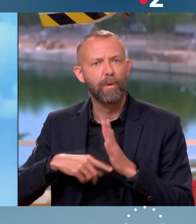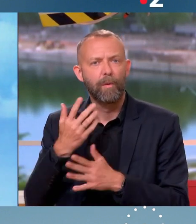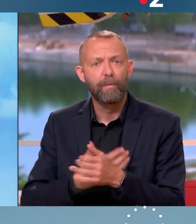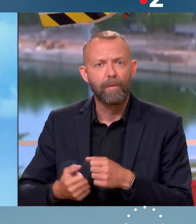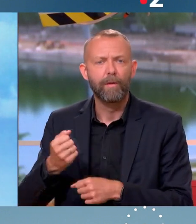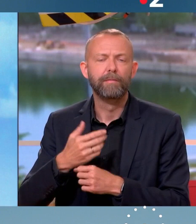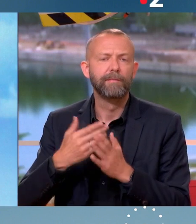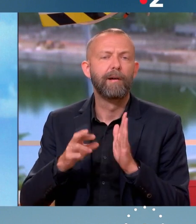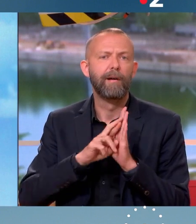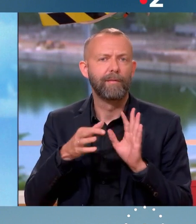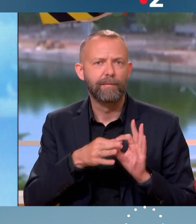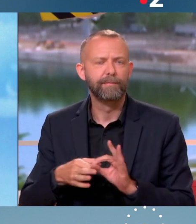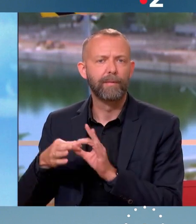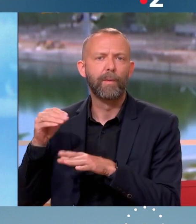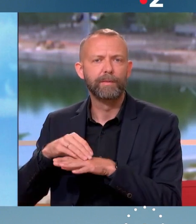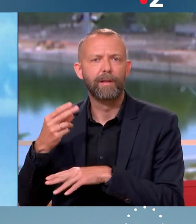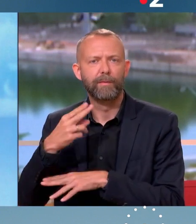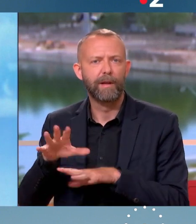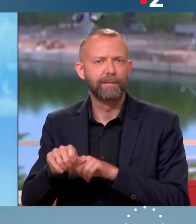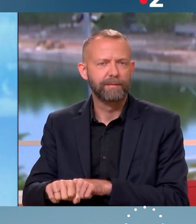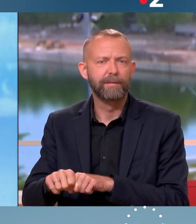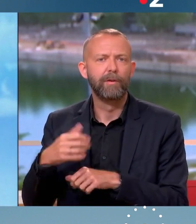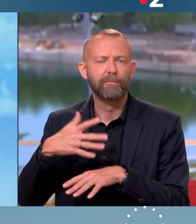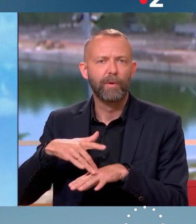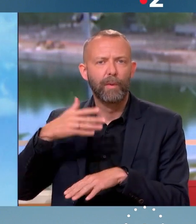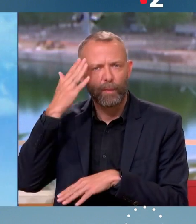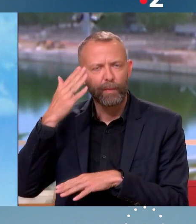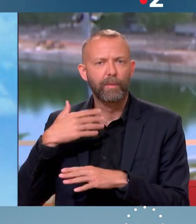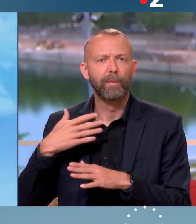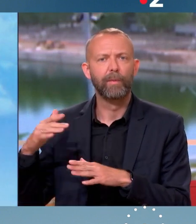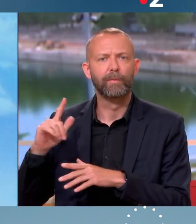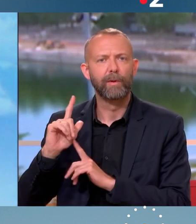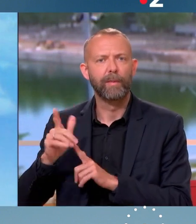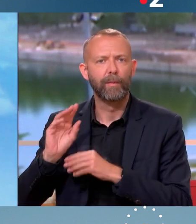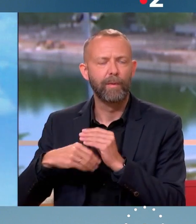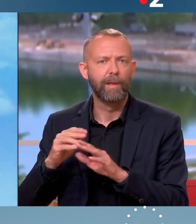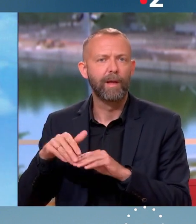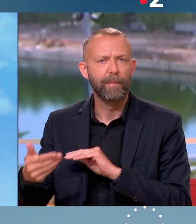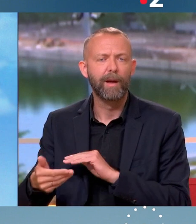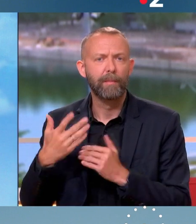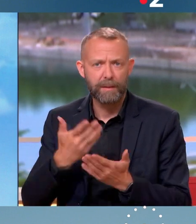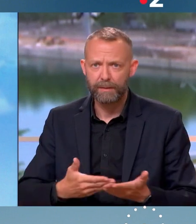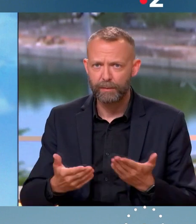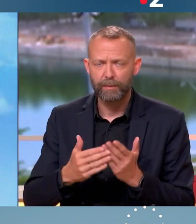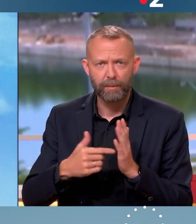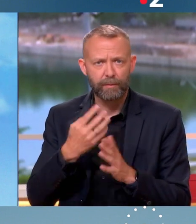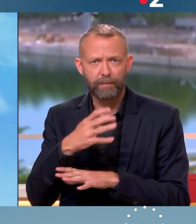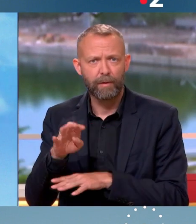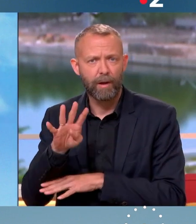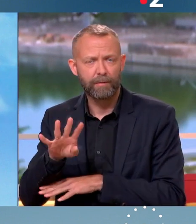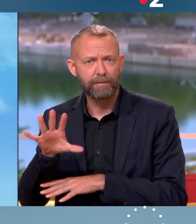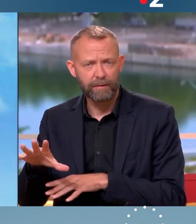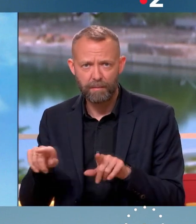Alors c'est une référence assumée au Conseil national de la résistance qu'on avait connue après-guerre. Est-ce que la situation est aussi grave qu'en 1945 pour